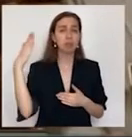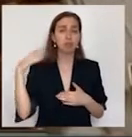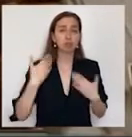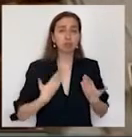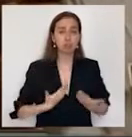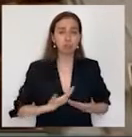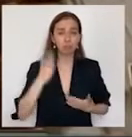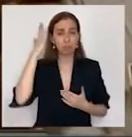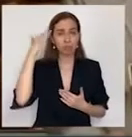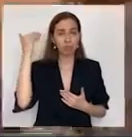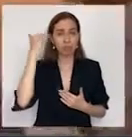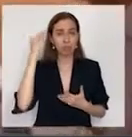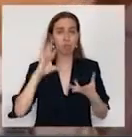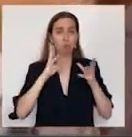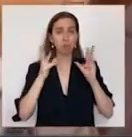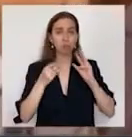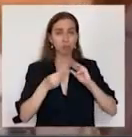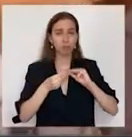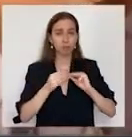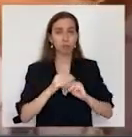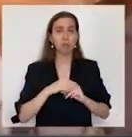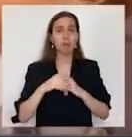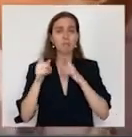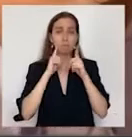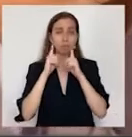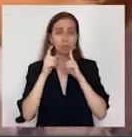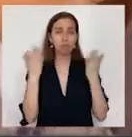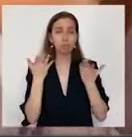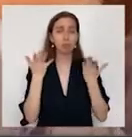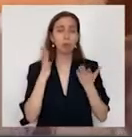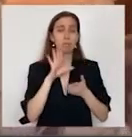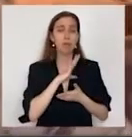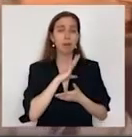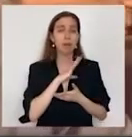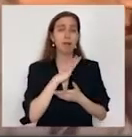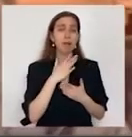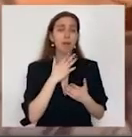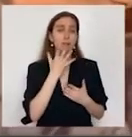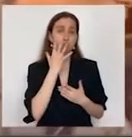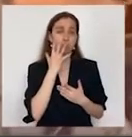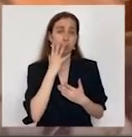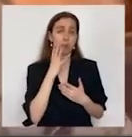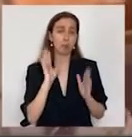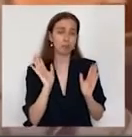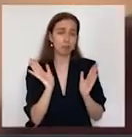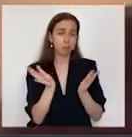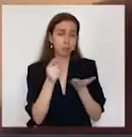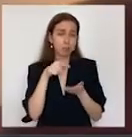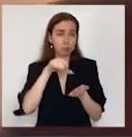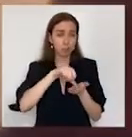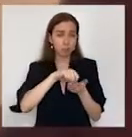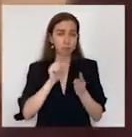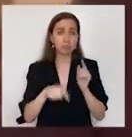вьетнамского общества». В беседе, прошедшей в сердечной дружеской обстановке, приняли участие